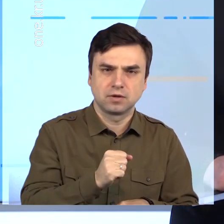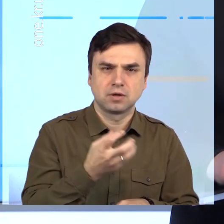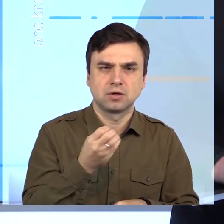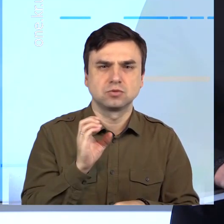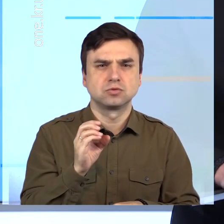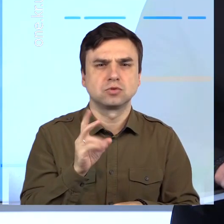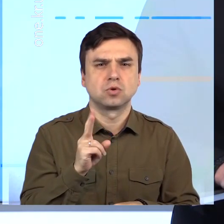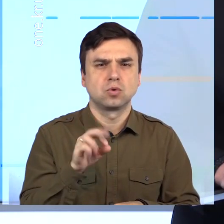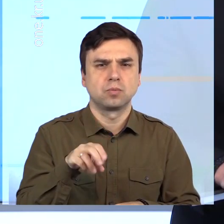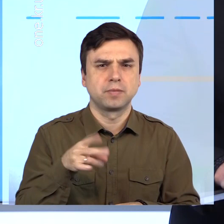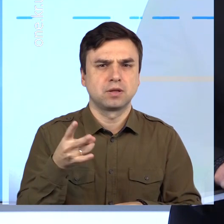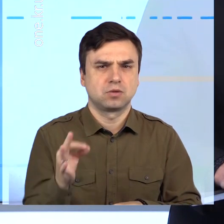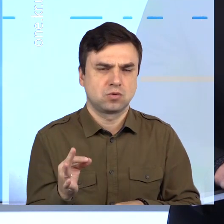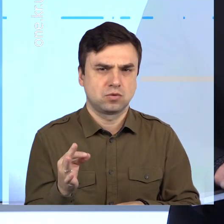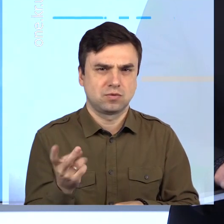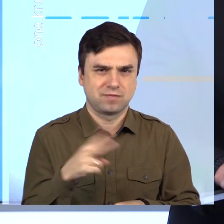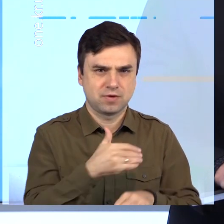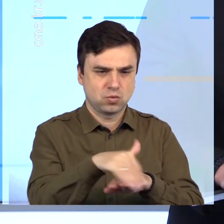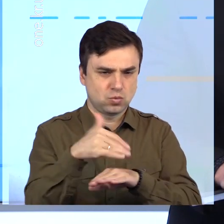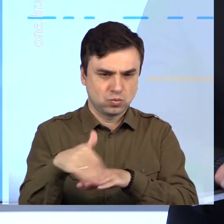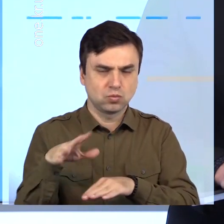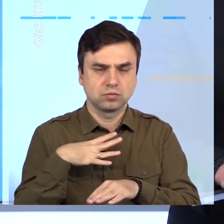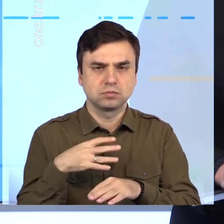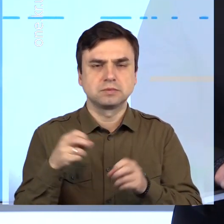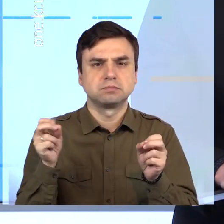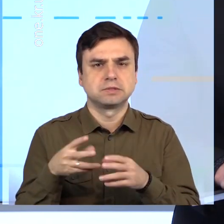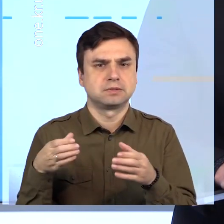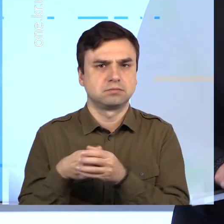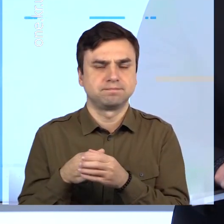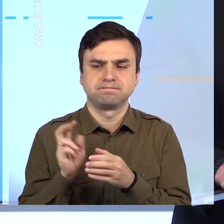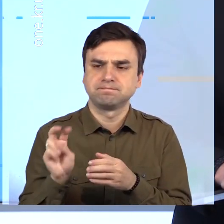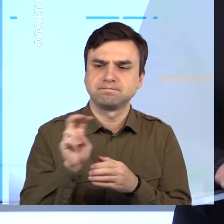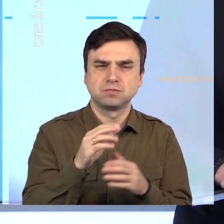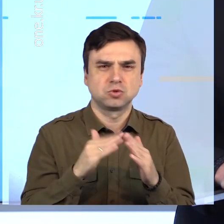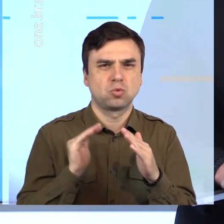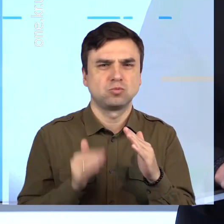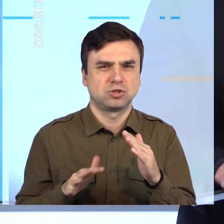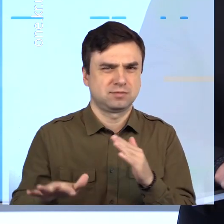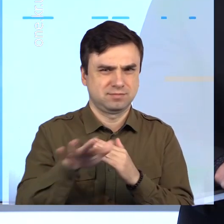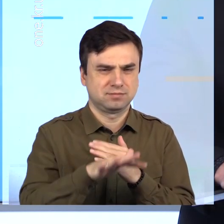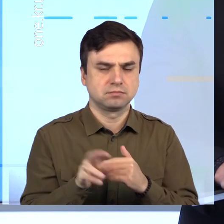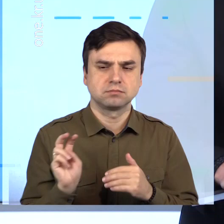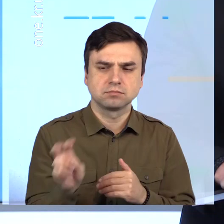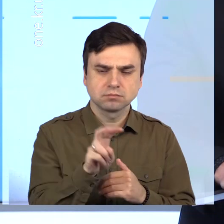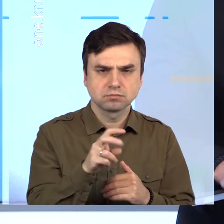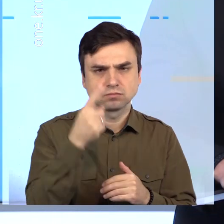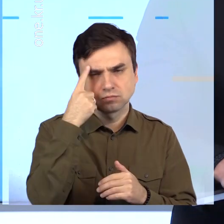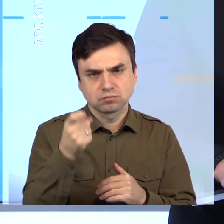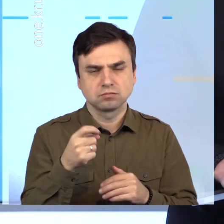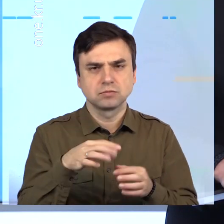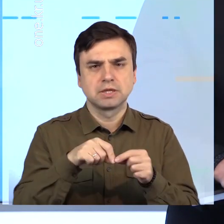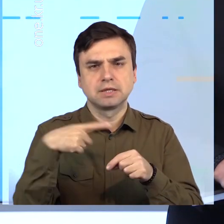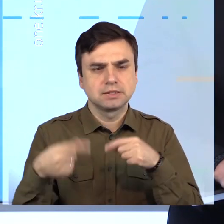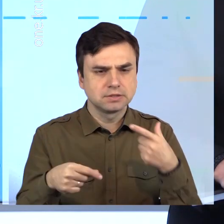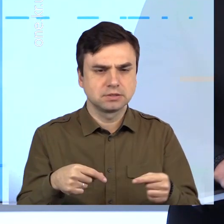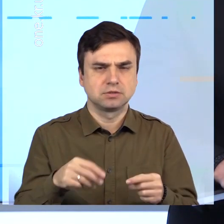проводився рейд щодо попередження спалювання сухої рослинності мешканцями приватного сектору. Під час проведення даного